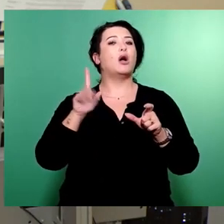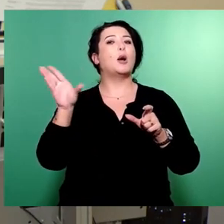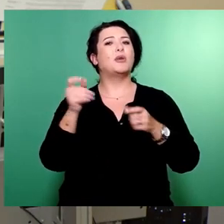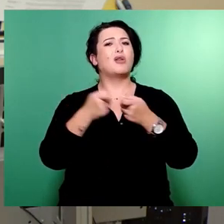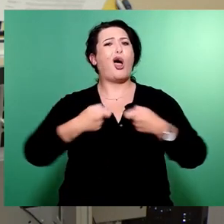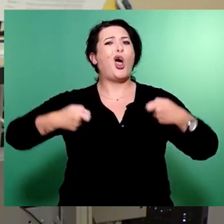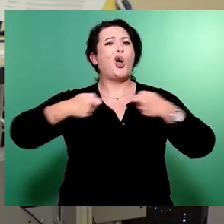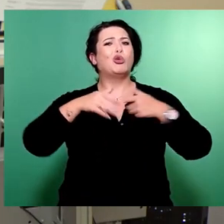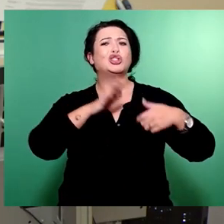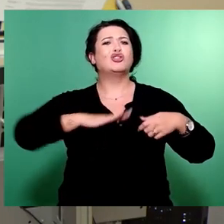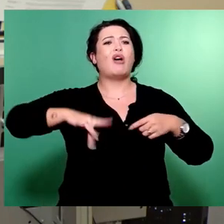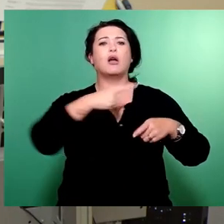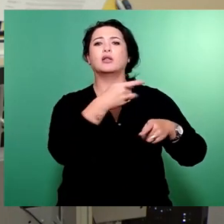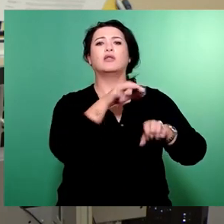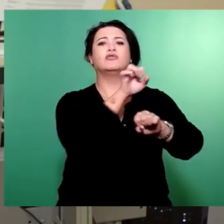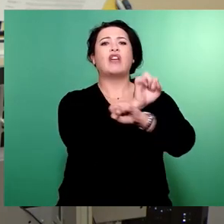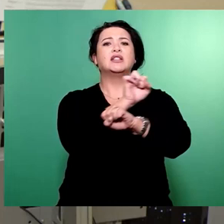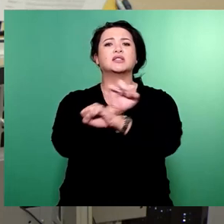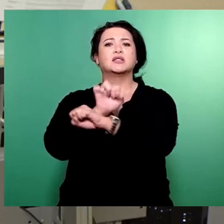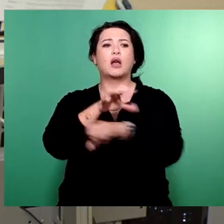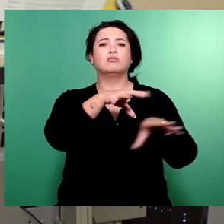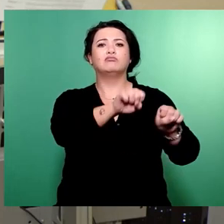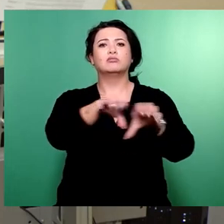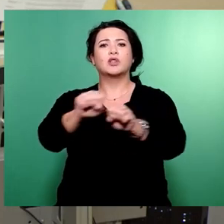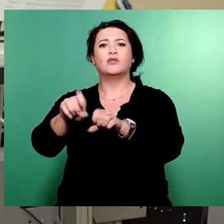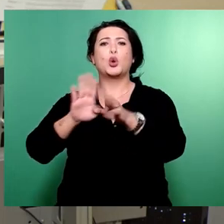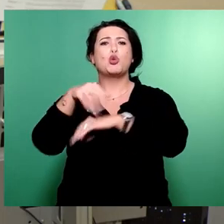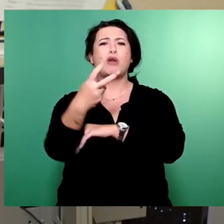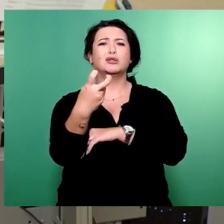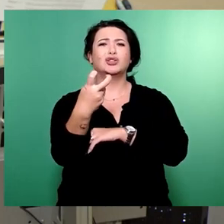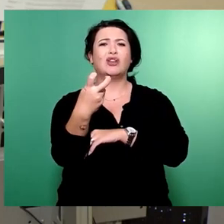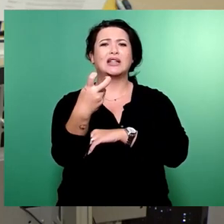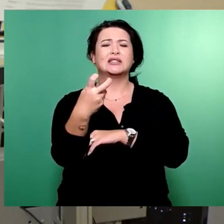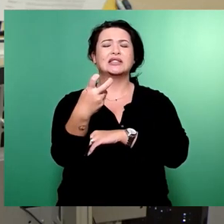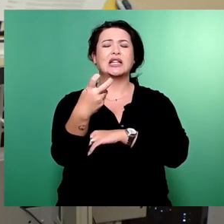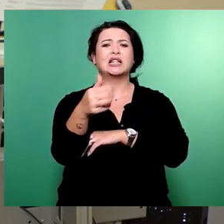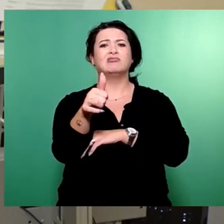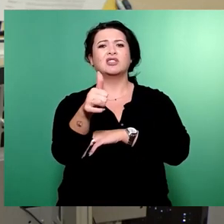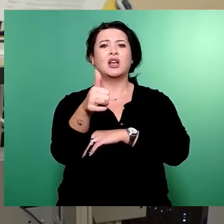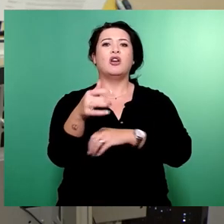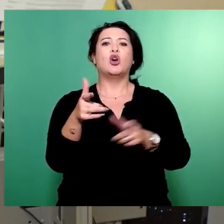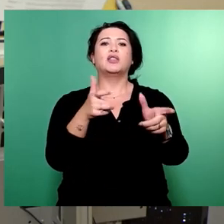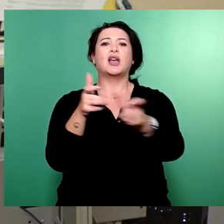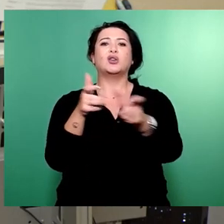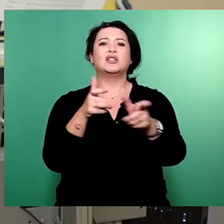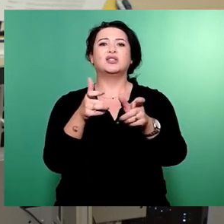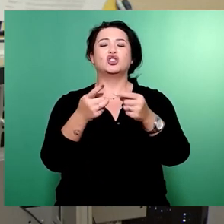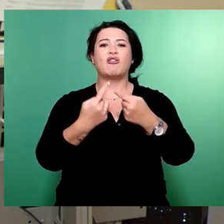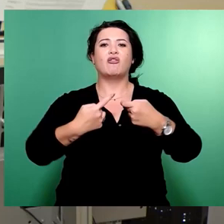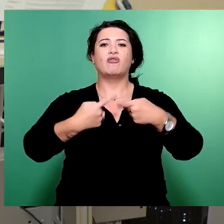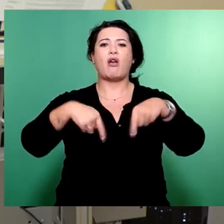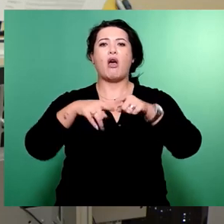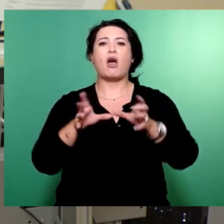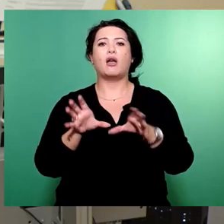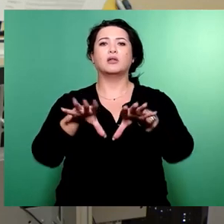Festnahmen von über 20 mutmaßlichen Mitgliedern einer terroristischen Vereinigung noch einmal deutlich